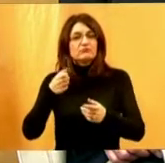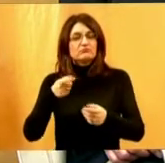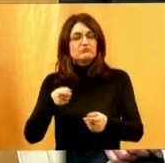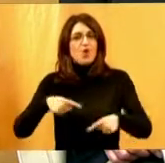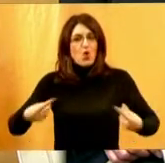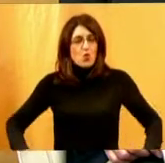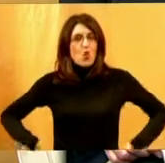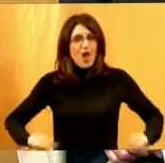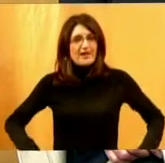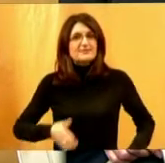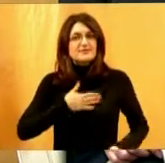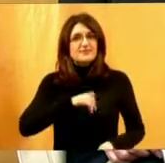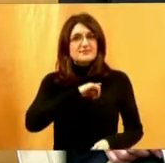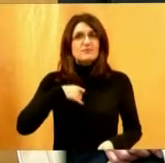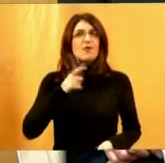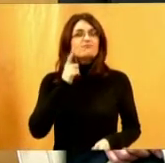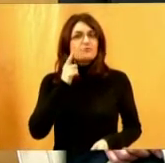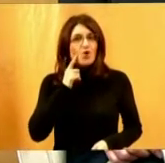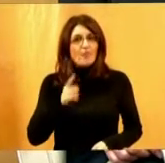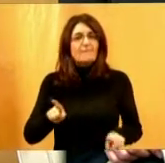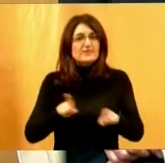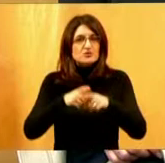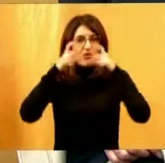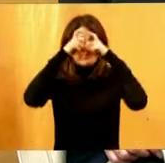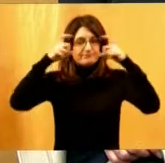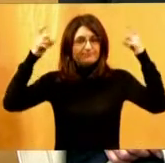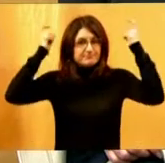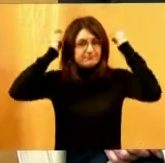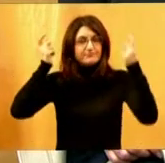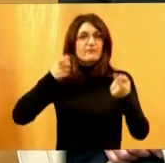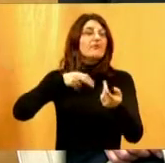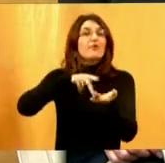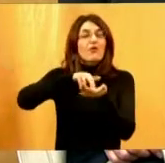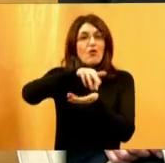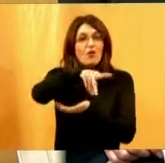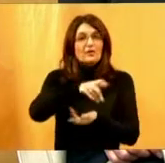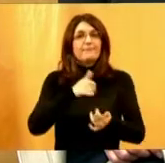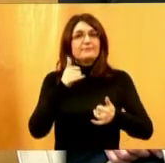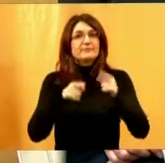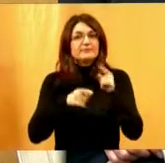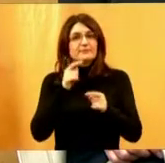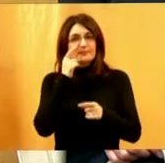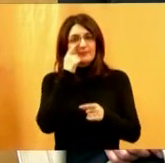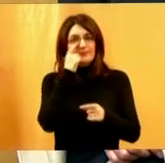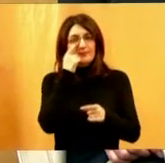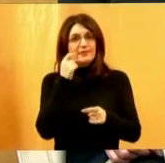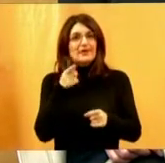invalidskim kolicima, da ih vode zatvorenih očiju, da ih